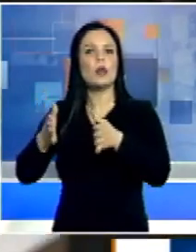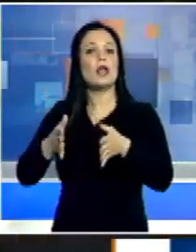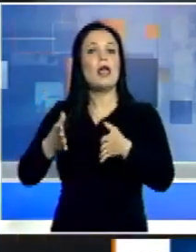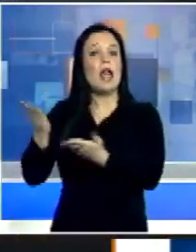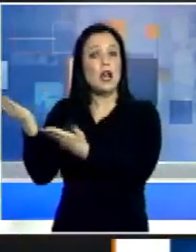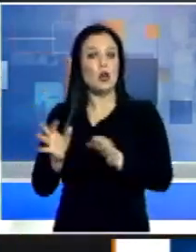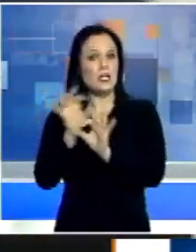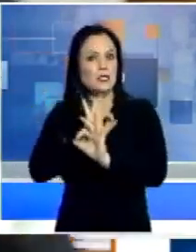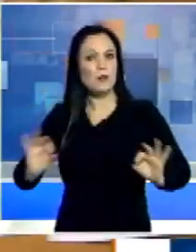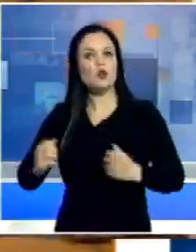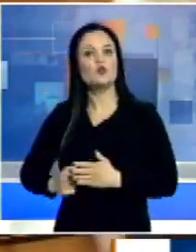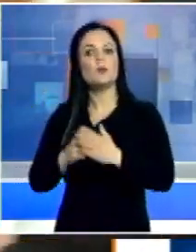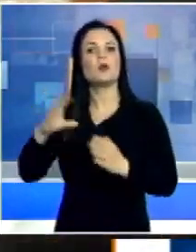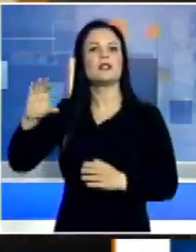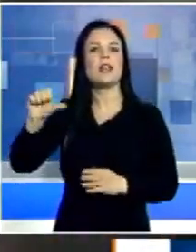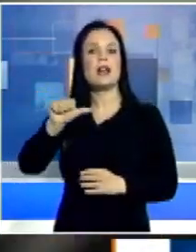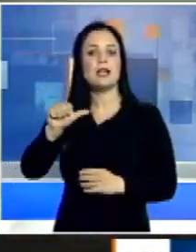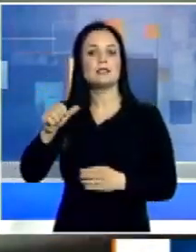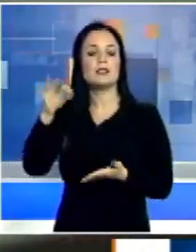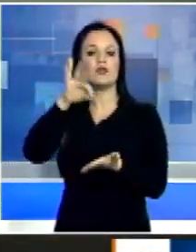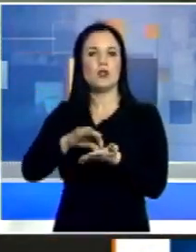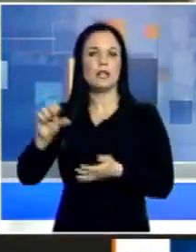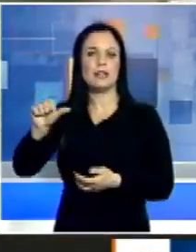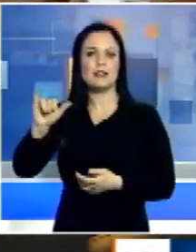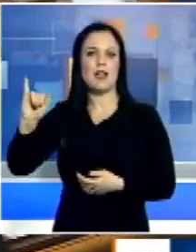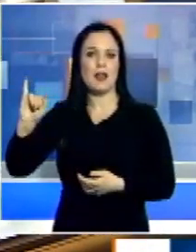supporteranno i CAS e i centri SAI.